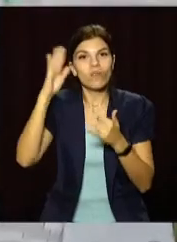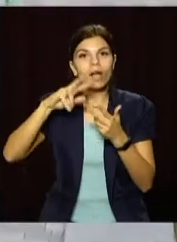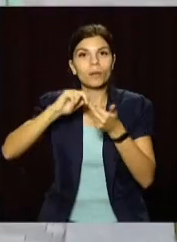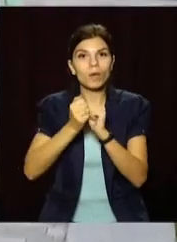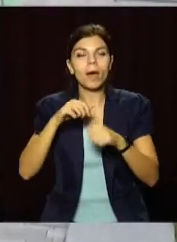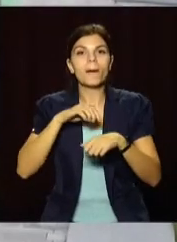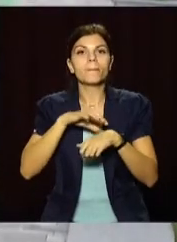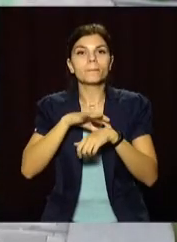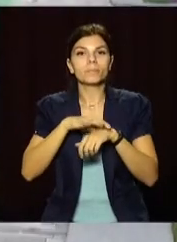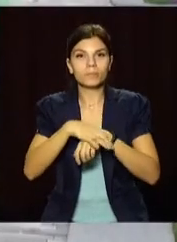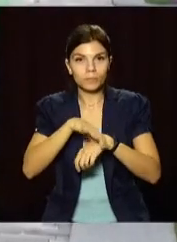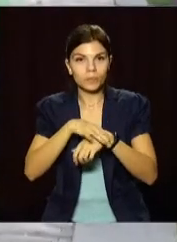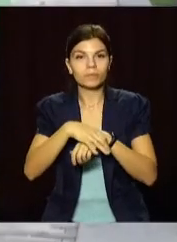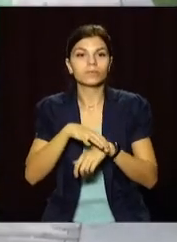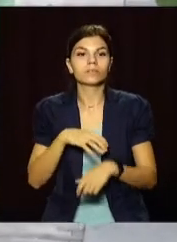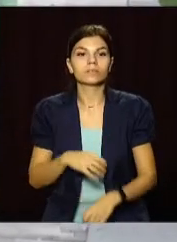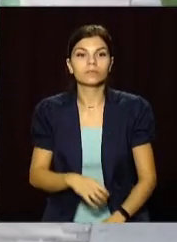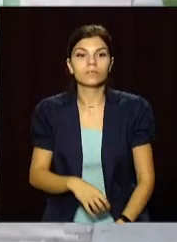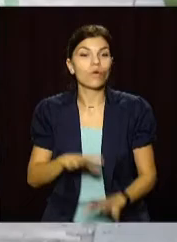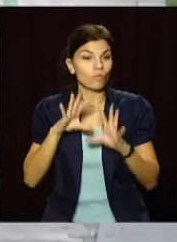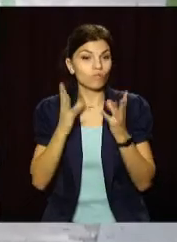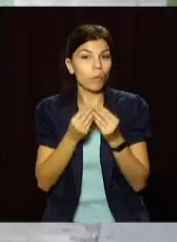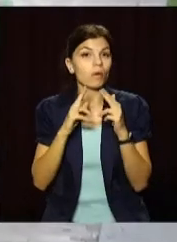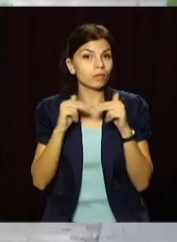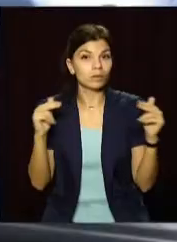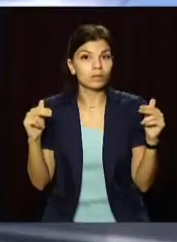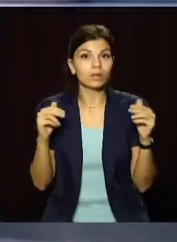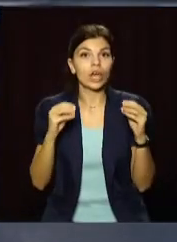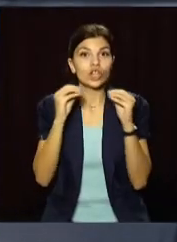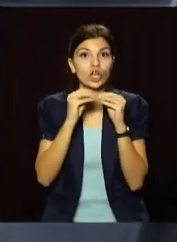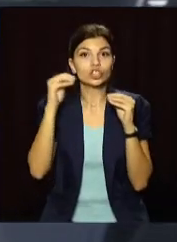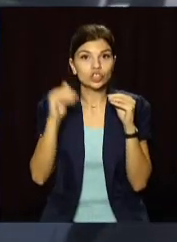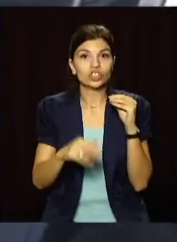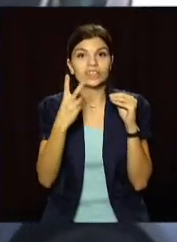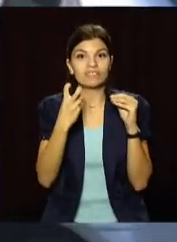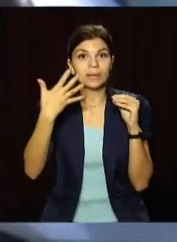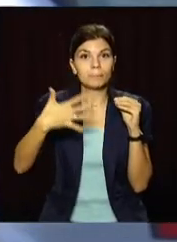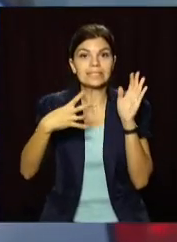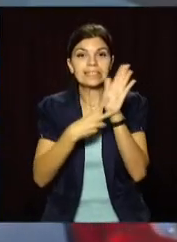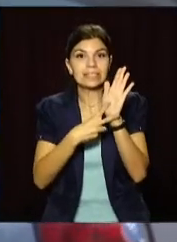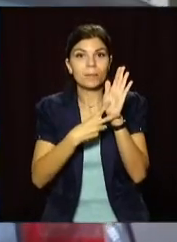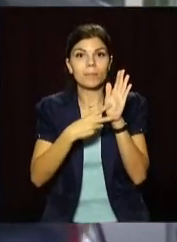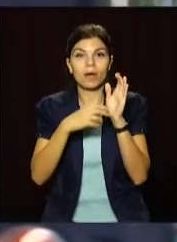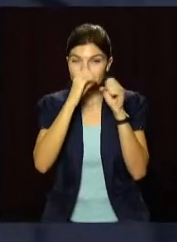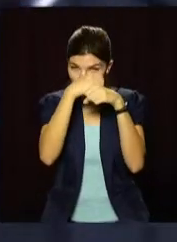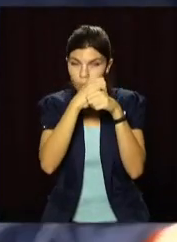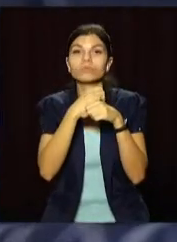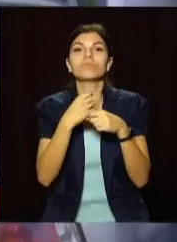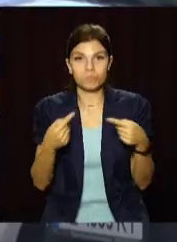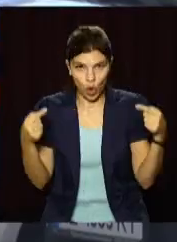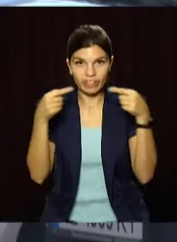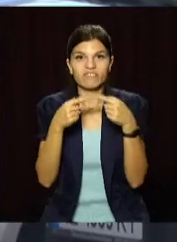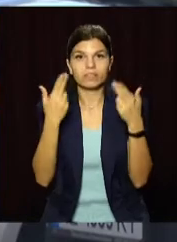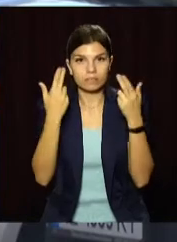'янського, Павлограда та Вільногірська. Загалом на Дніпропетровщині 10 тисяч 257 лабораторно підтверджених